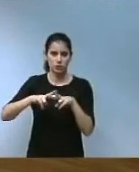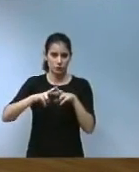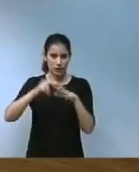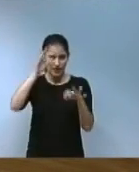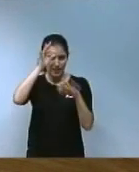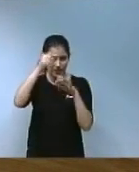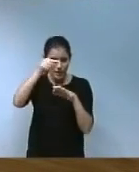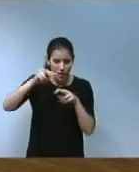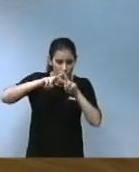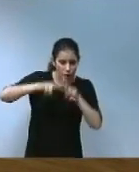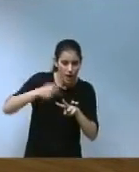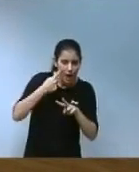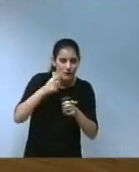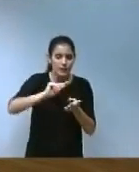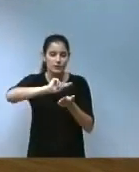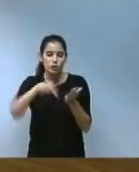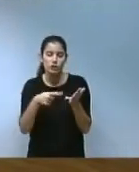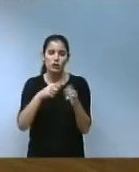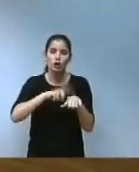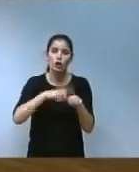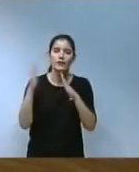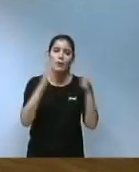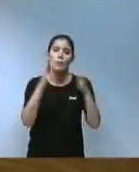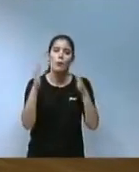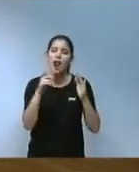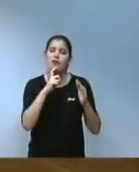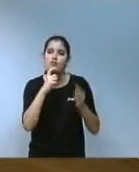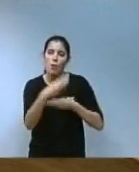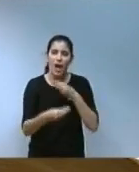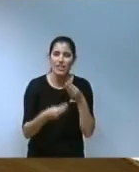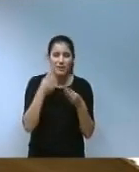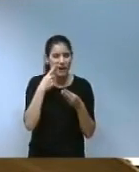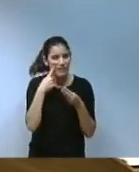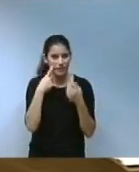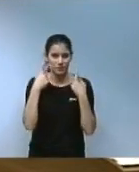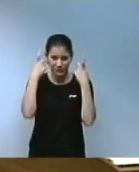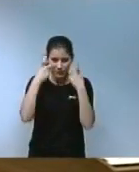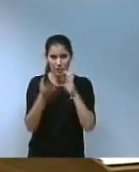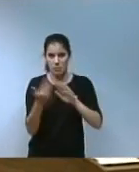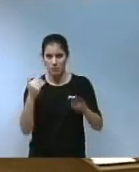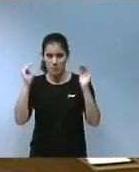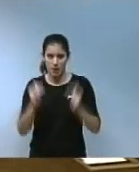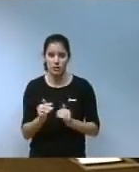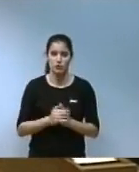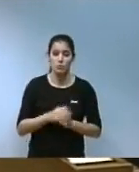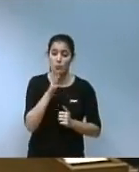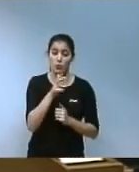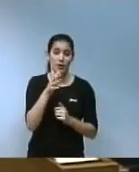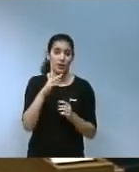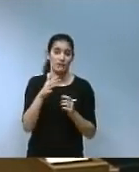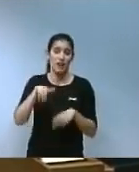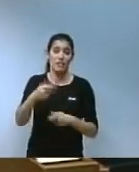efectiu de la contractació temporal en el conjunt del sistema productiu. La precarització del mercat de treball